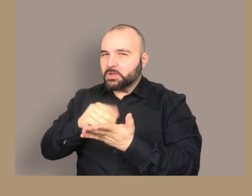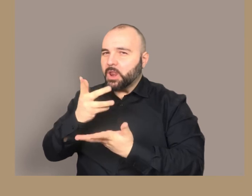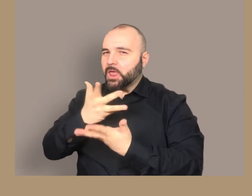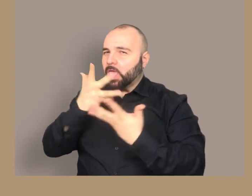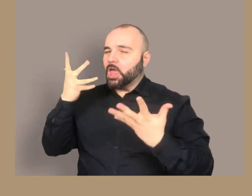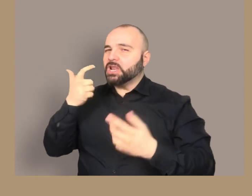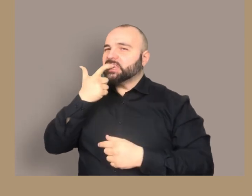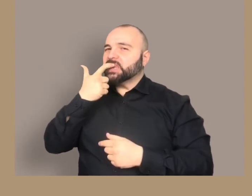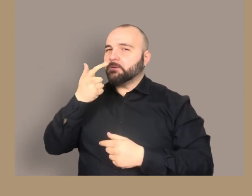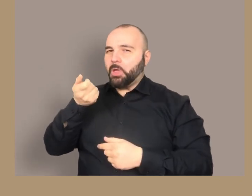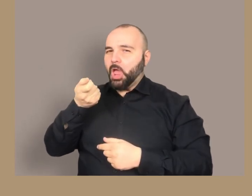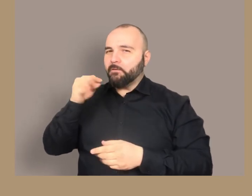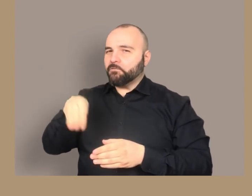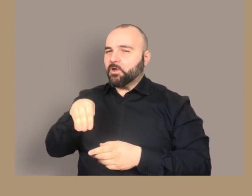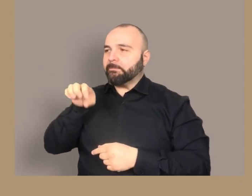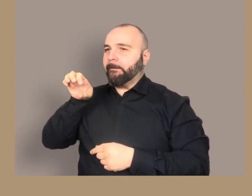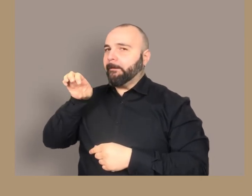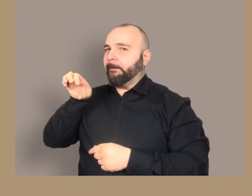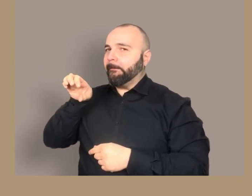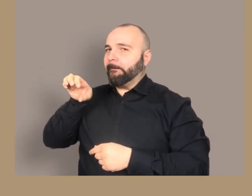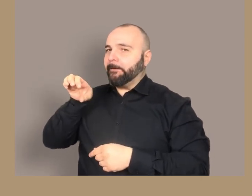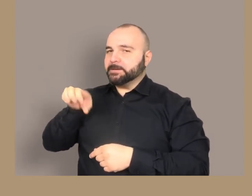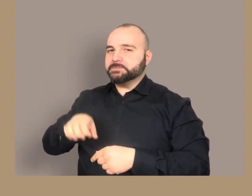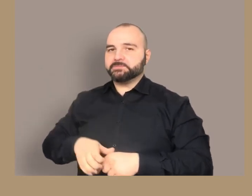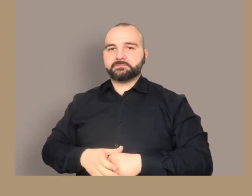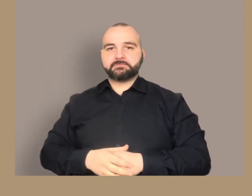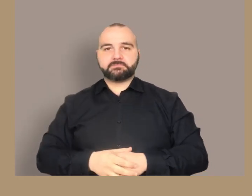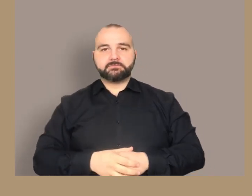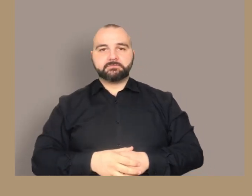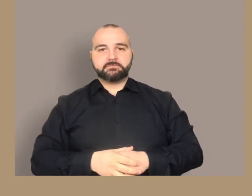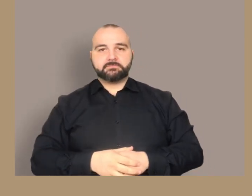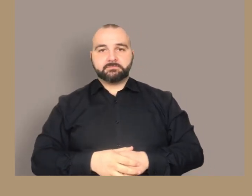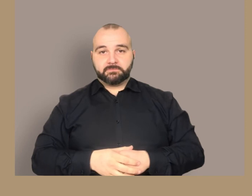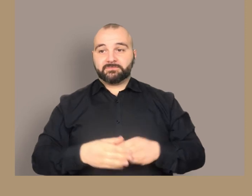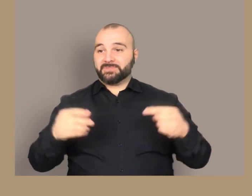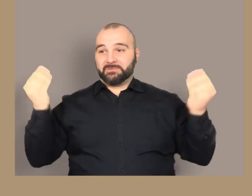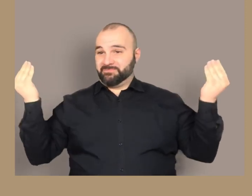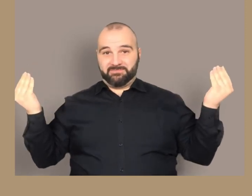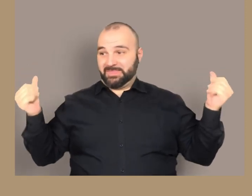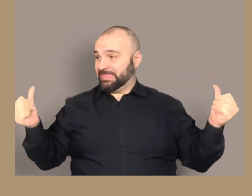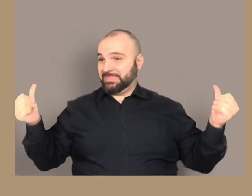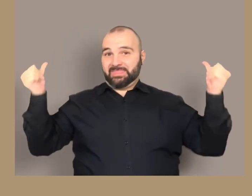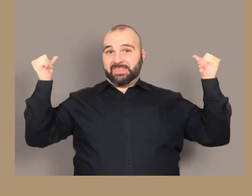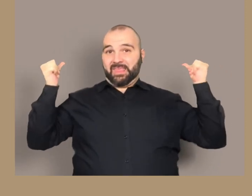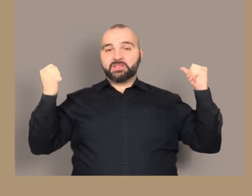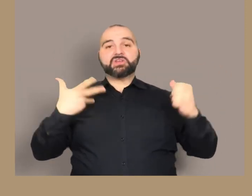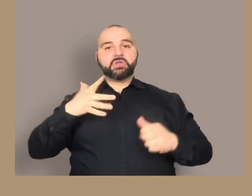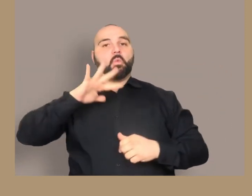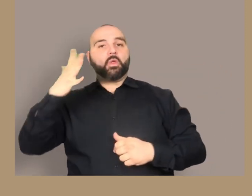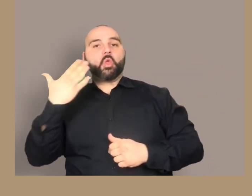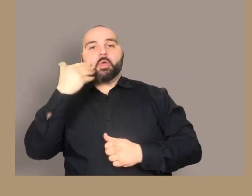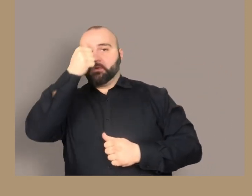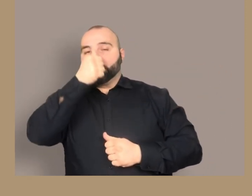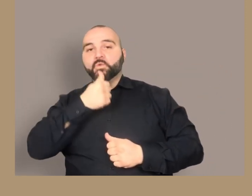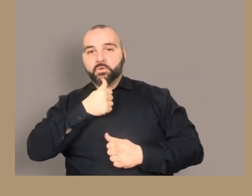vedere una bocca da cui mancano diversi denti. Dietro ai personaggi sono collocati altri due uomini,